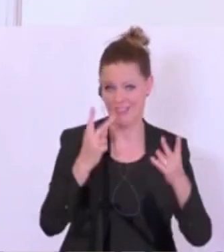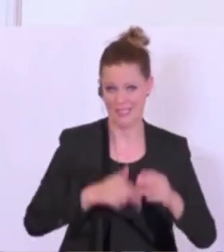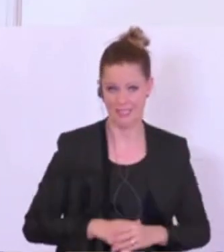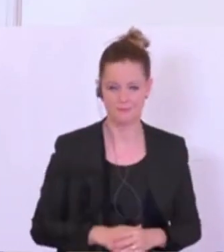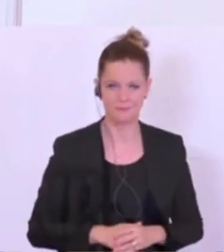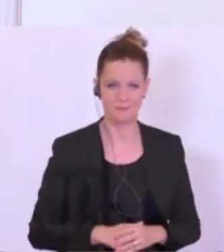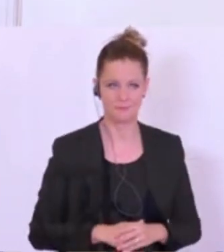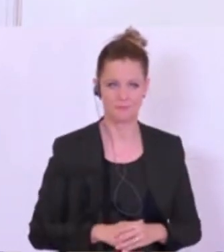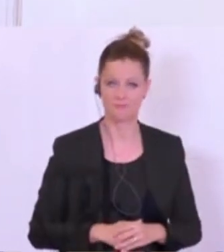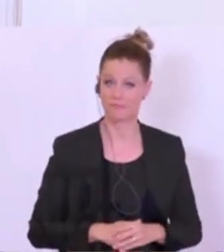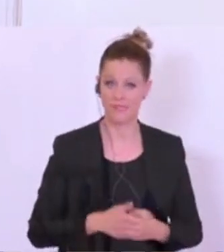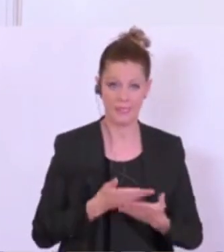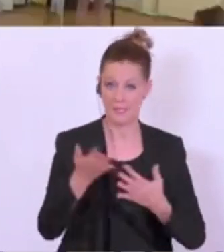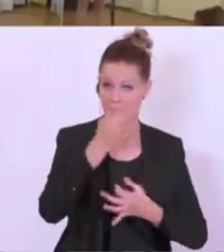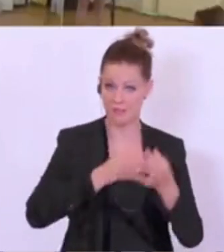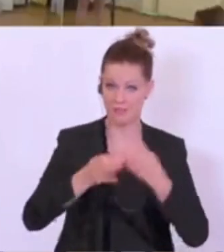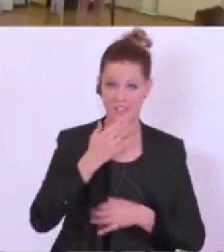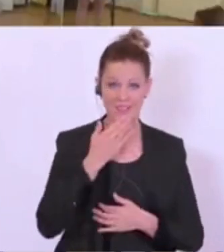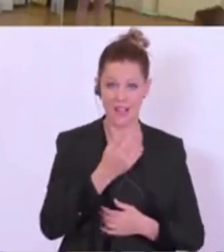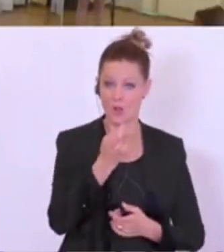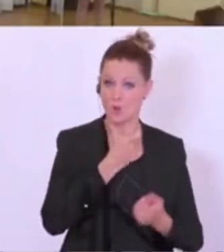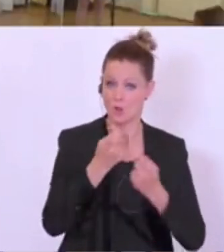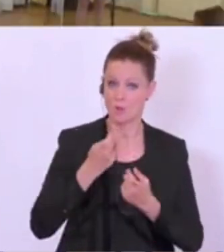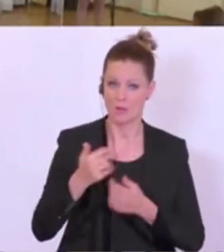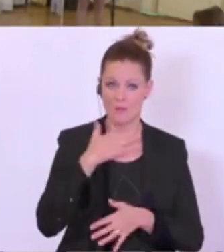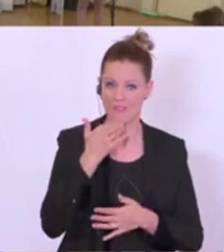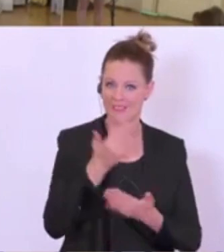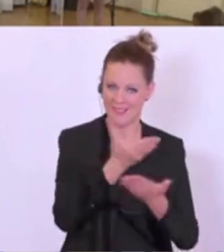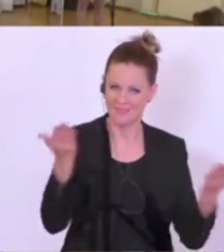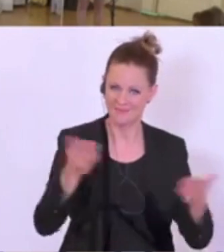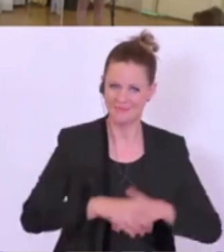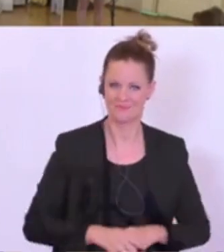Sofern es keine weiteren Fragen gibt, danke ich für Ihr Kommen. Vielen Dank.